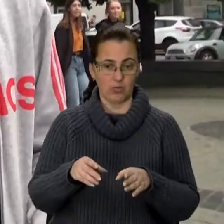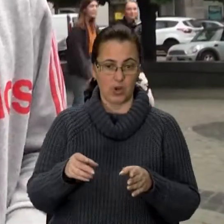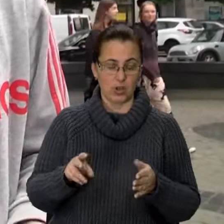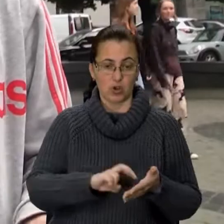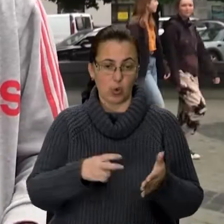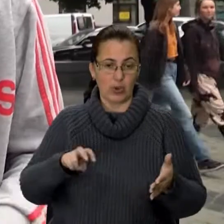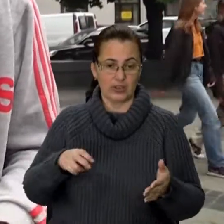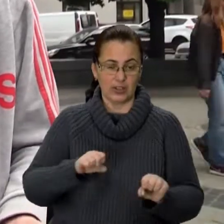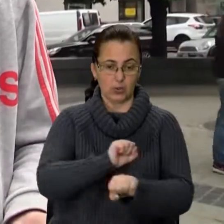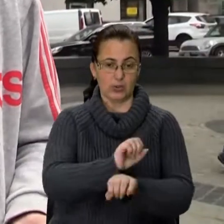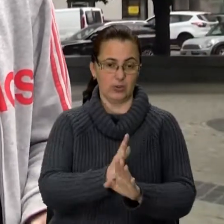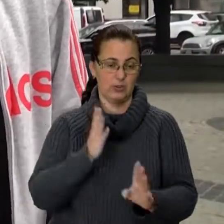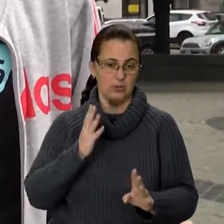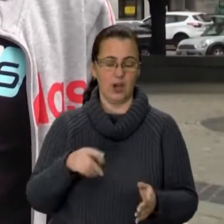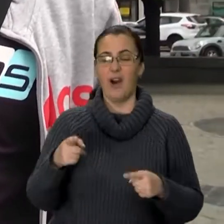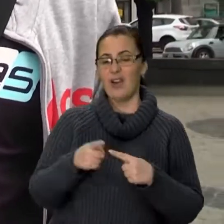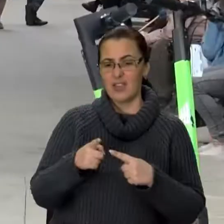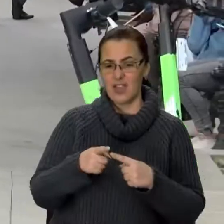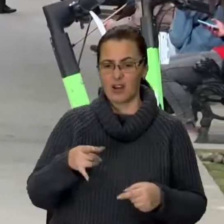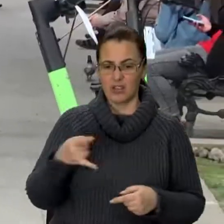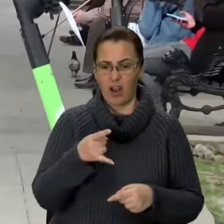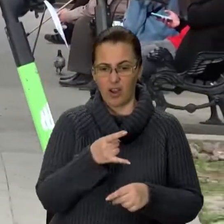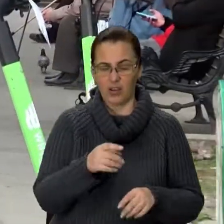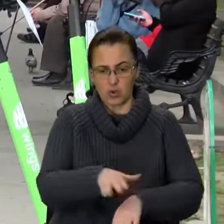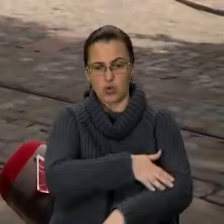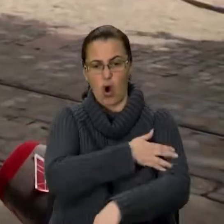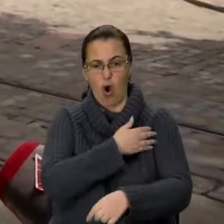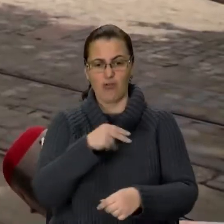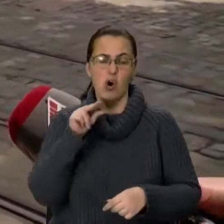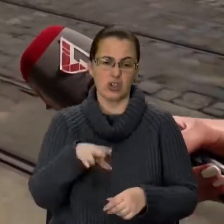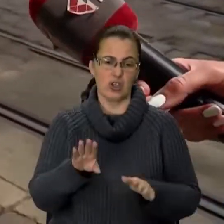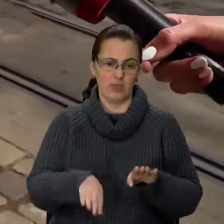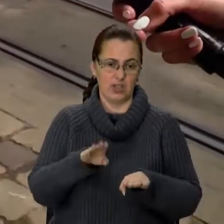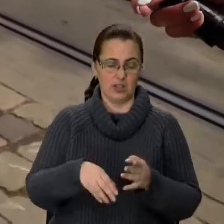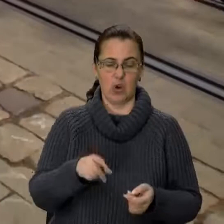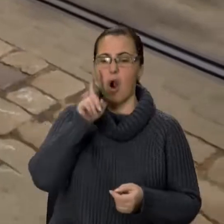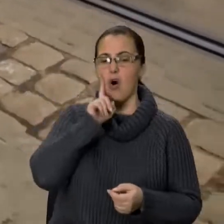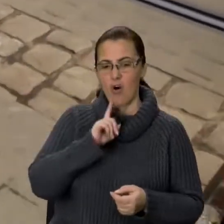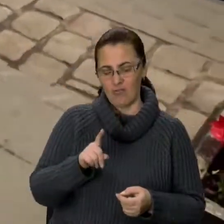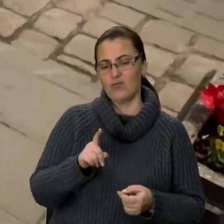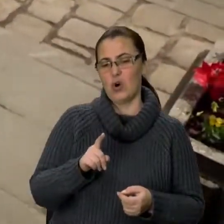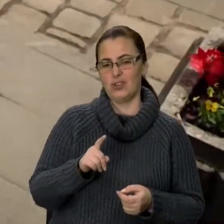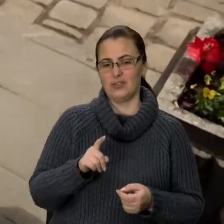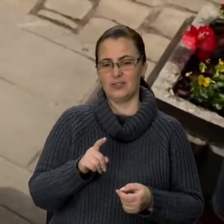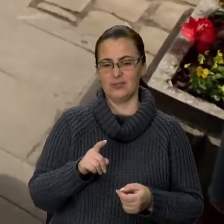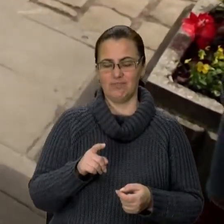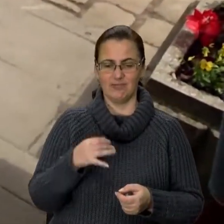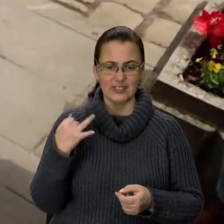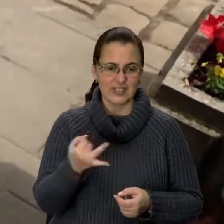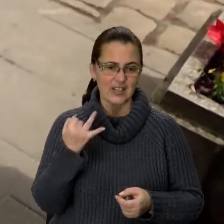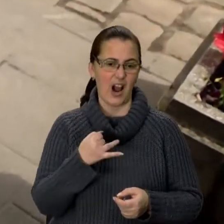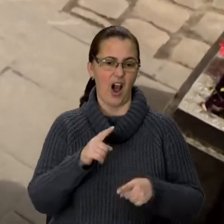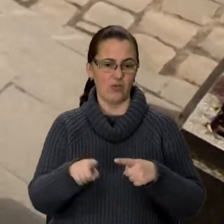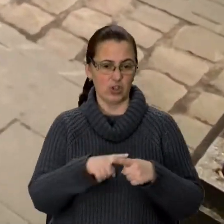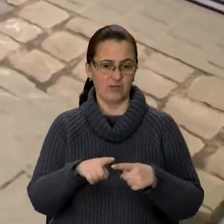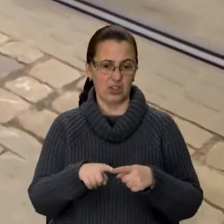пробки, таксі буде набагато довше їхати, ніж на самокаті. Для відпочинку. Комфортно, зручно, швидко, цікаво. Альтернатива